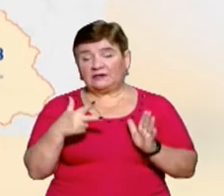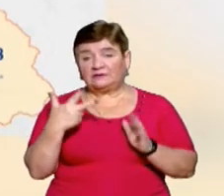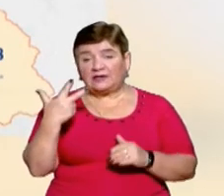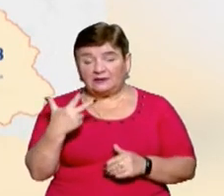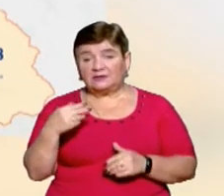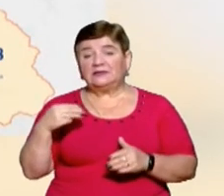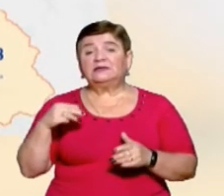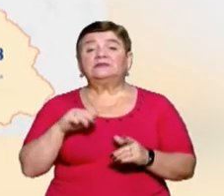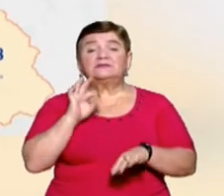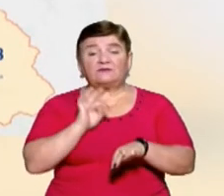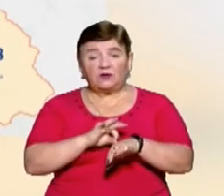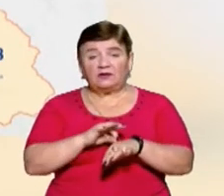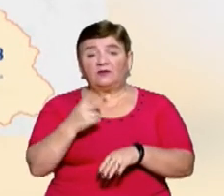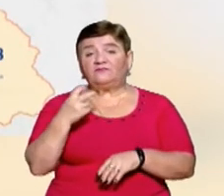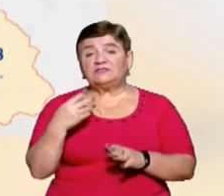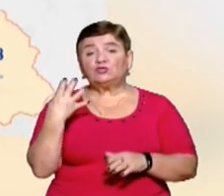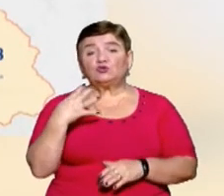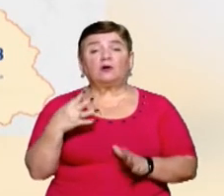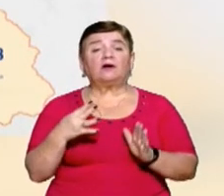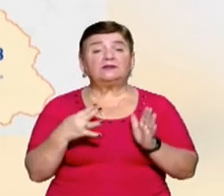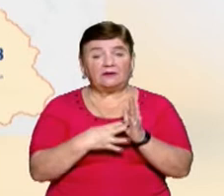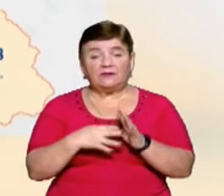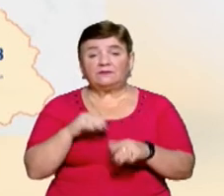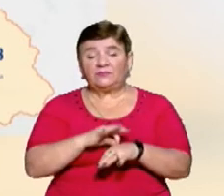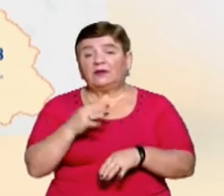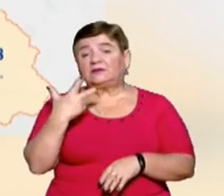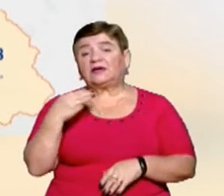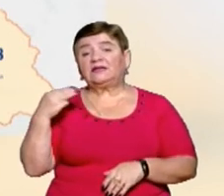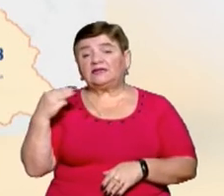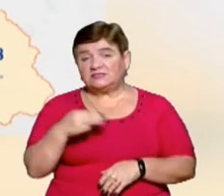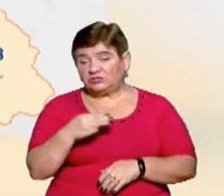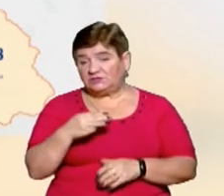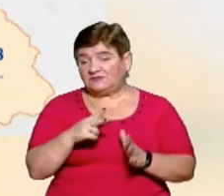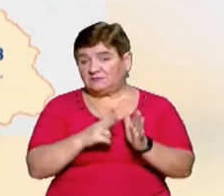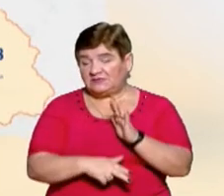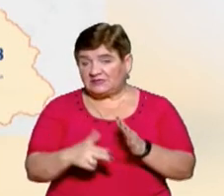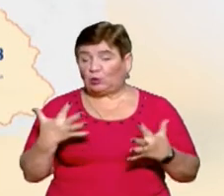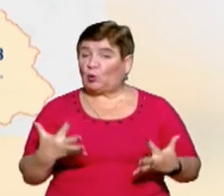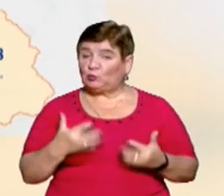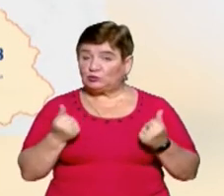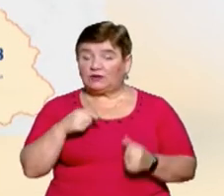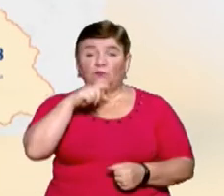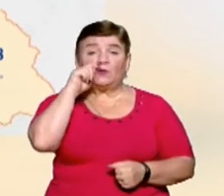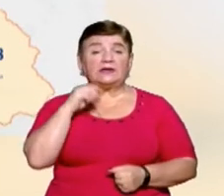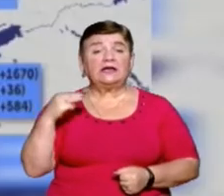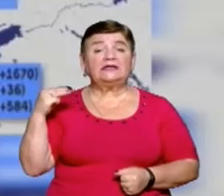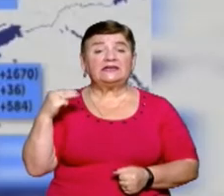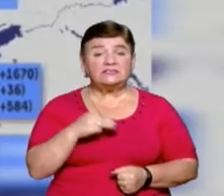захворіли, з них 249 померли, 3088 людей одужали. В Україні